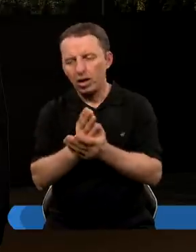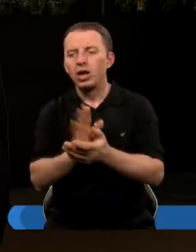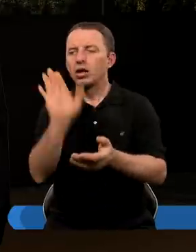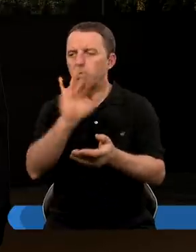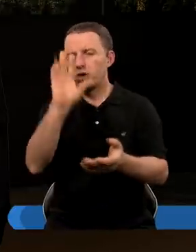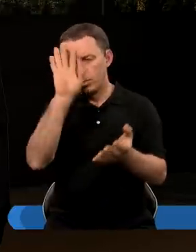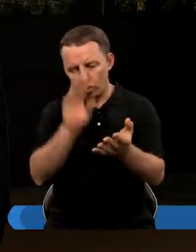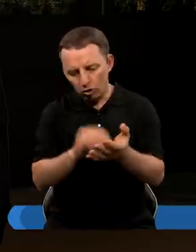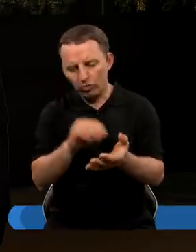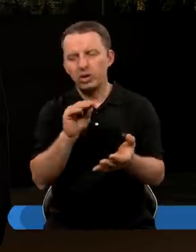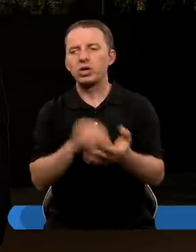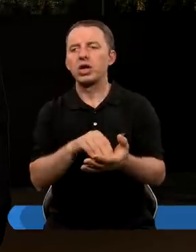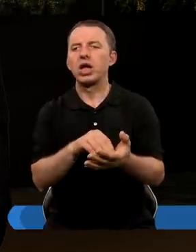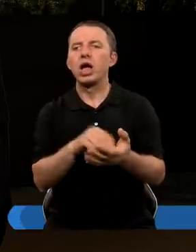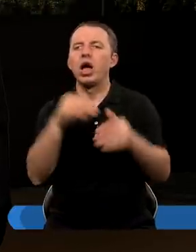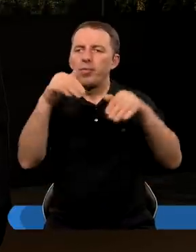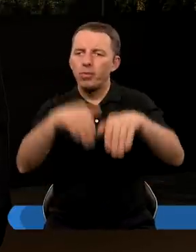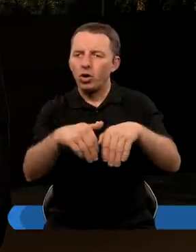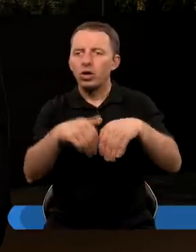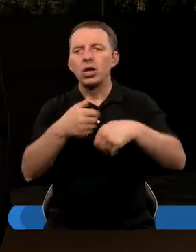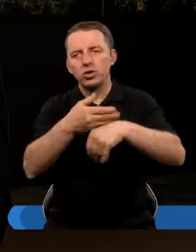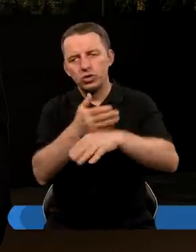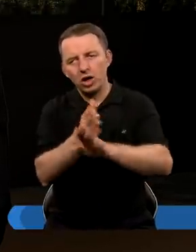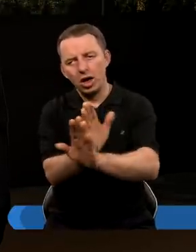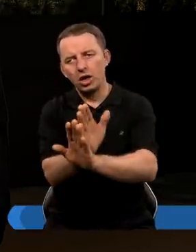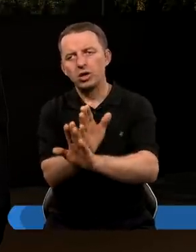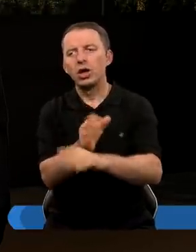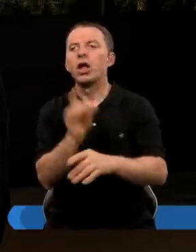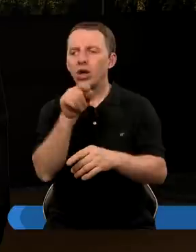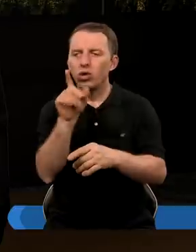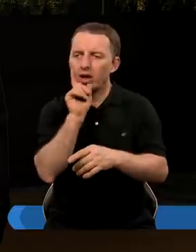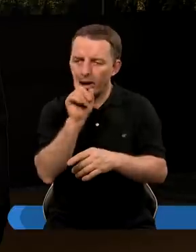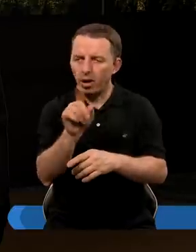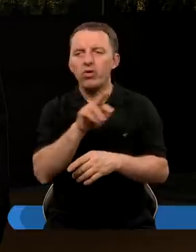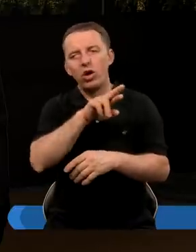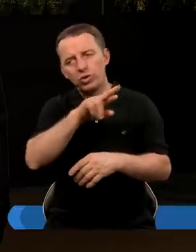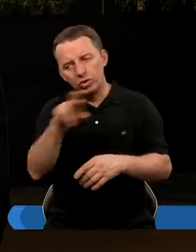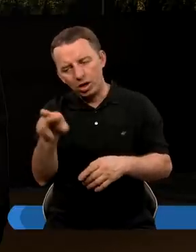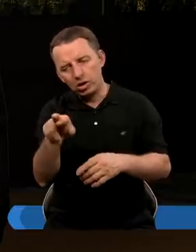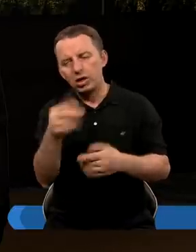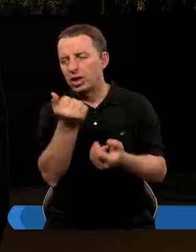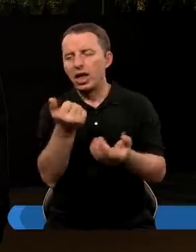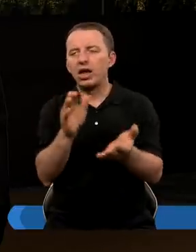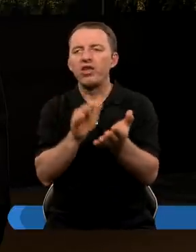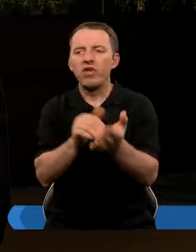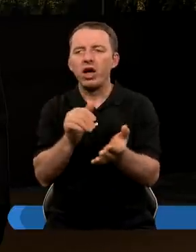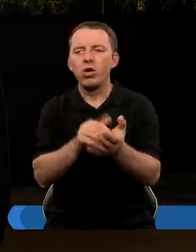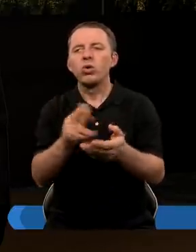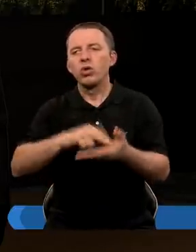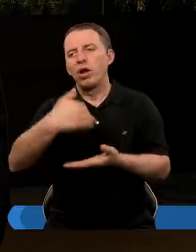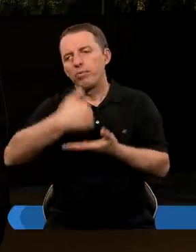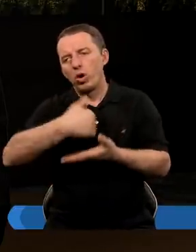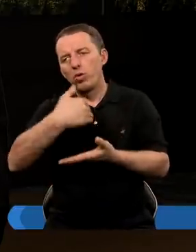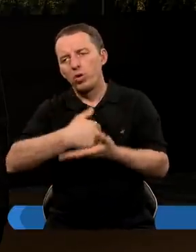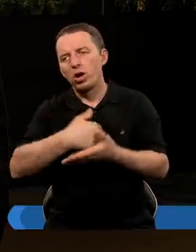mamy z Bogiem doświadczenia, to możemy się tym dzienić. To są naprawdę rzeczy takie niezwykłe, które